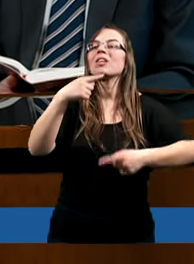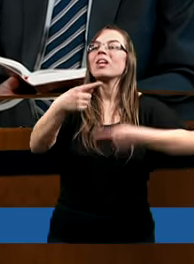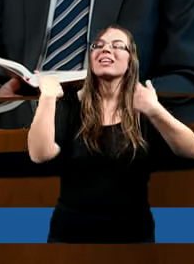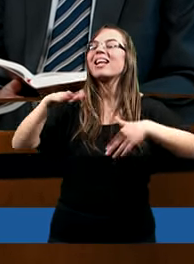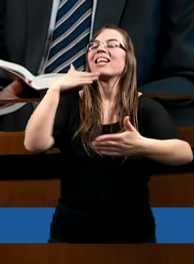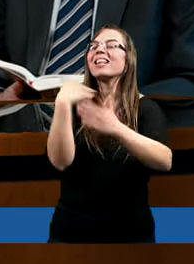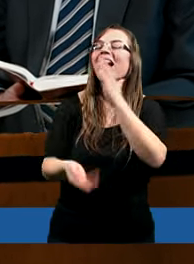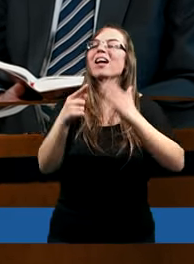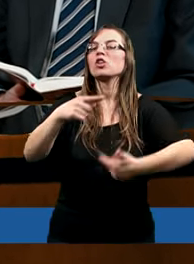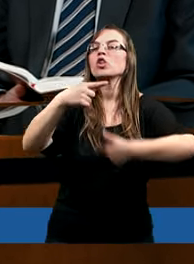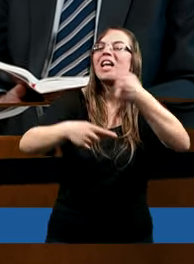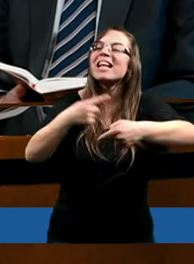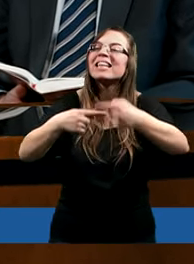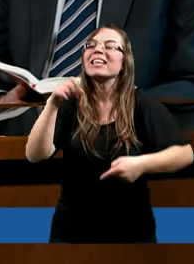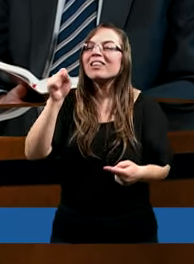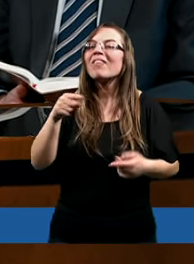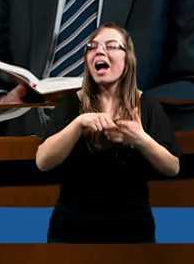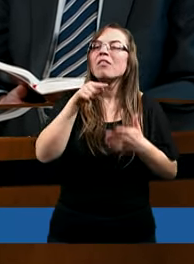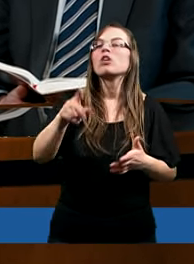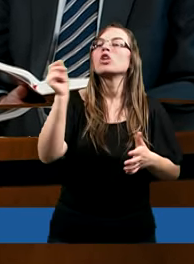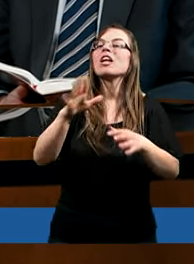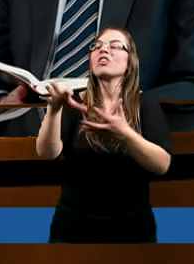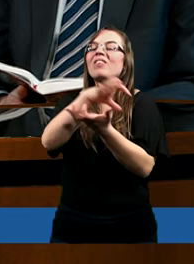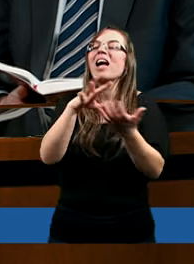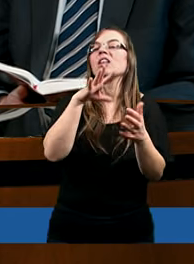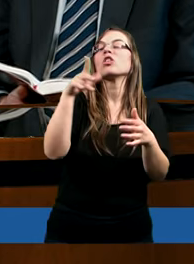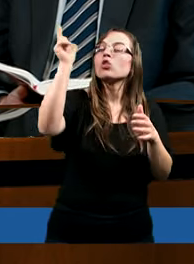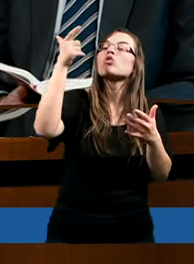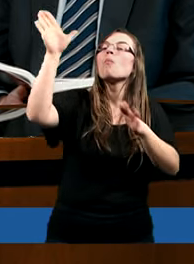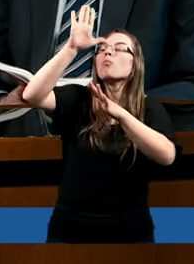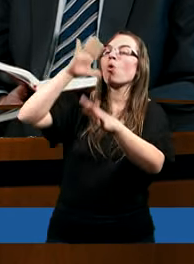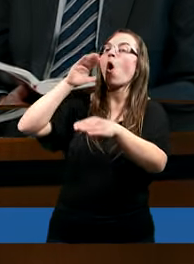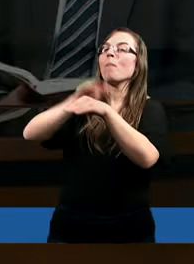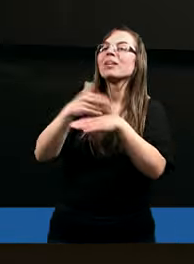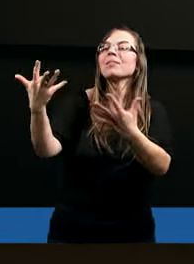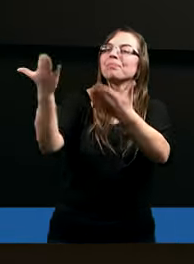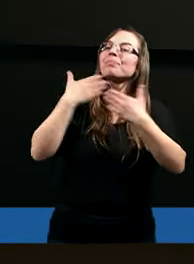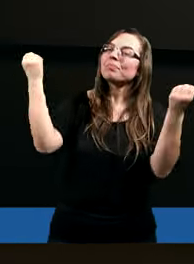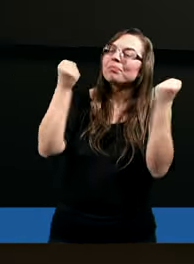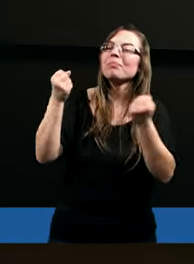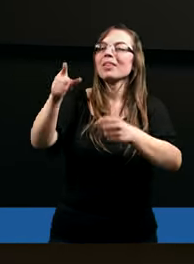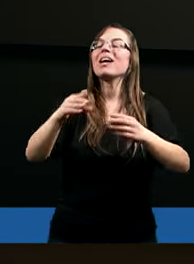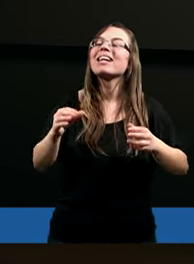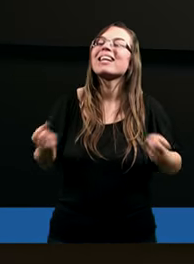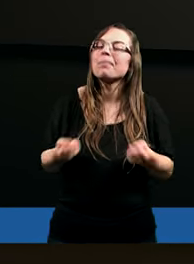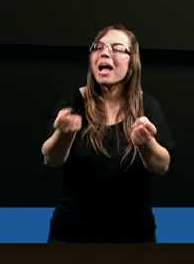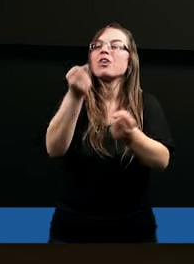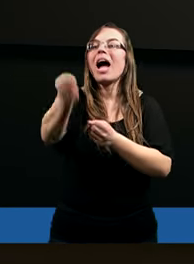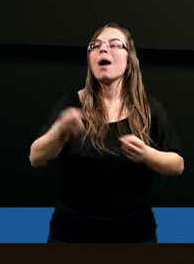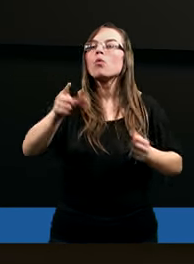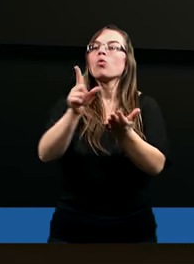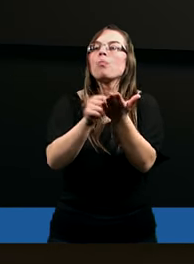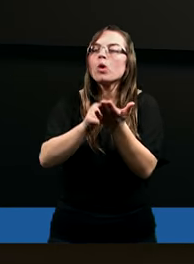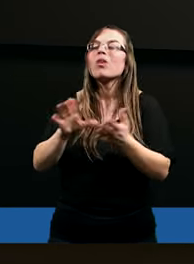tego dziedzictwa, mimo wszystko pociąga mnie ten świat, który obiecuje Bóg. I ku temu właśnie zmierza apostoł